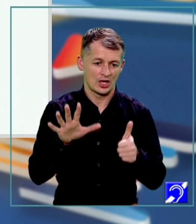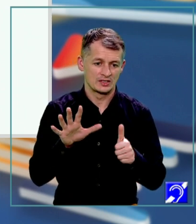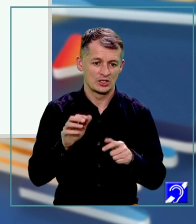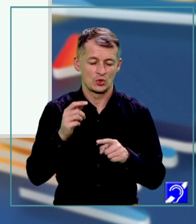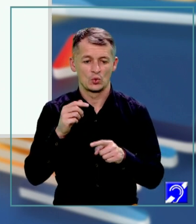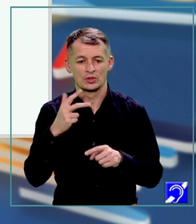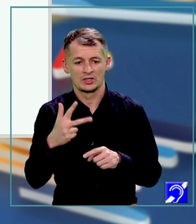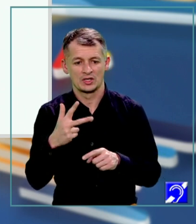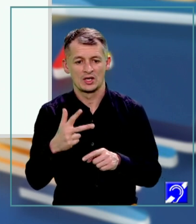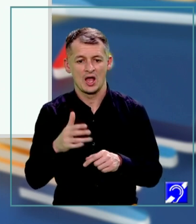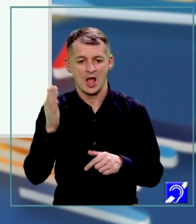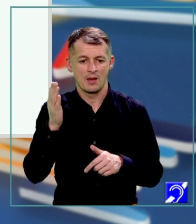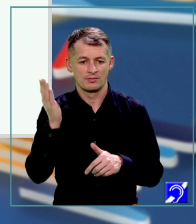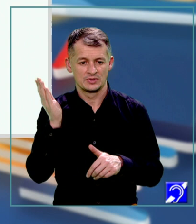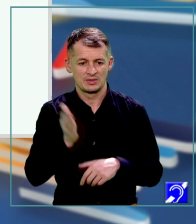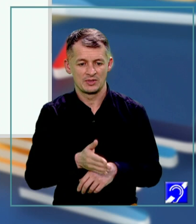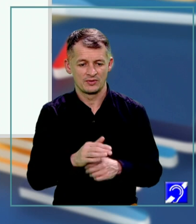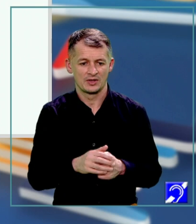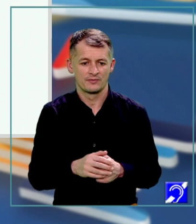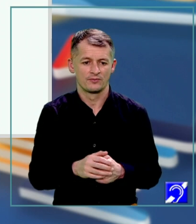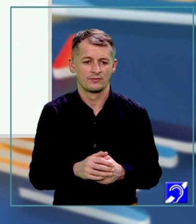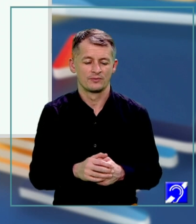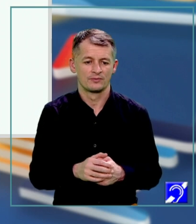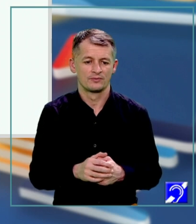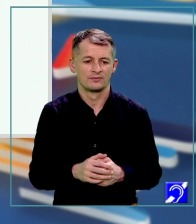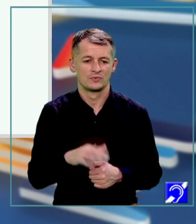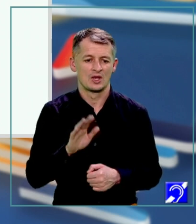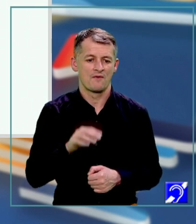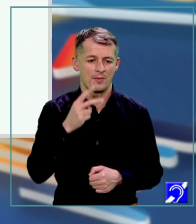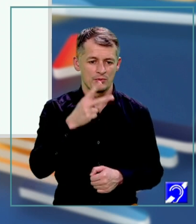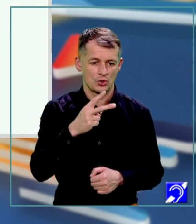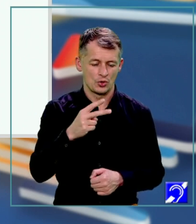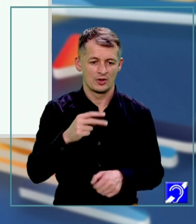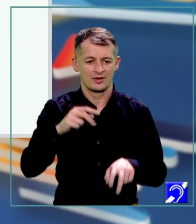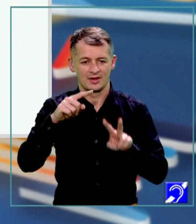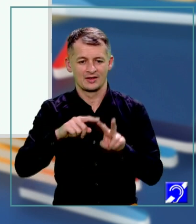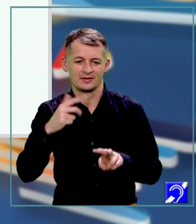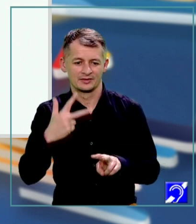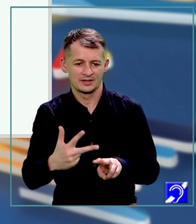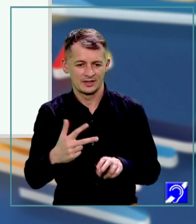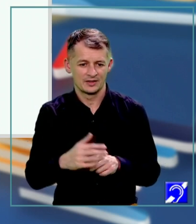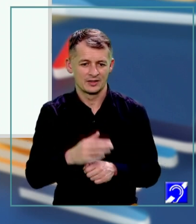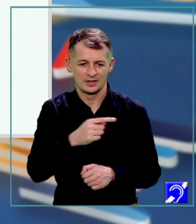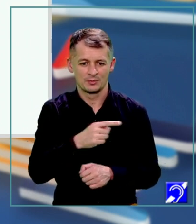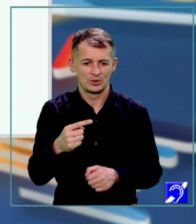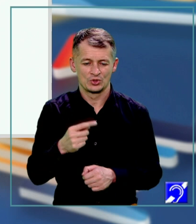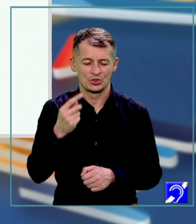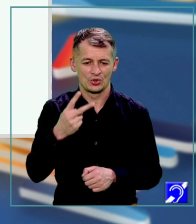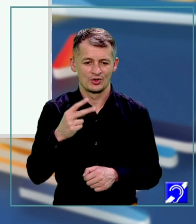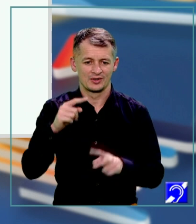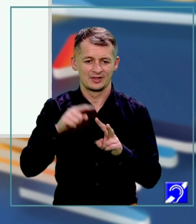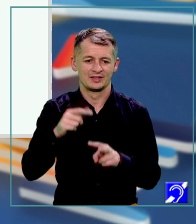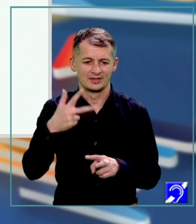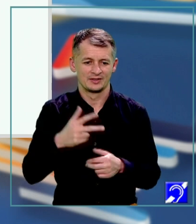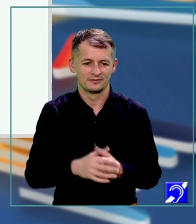Aici am obținut 1 și aici 2. Deci plus 2 radical din 3 și minus 2 radical din 3.